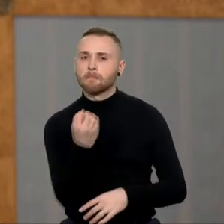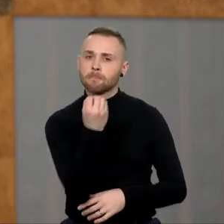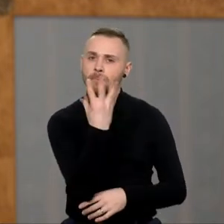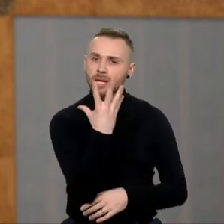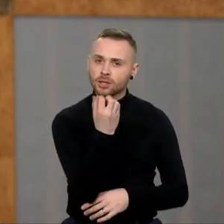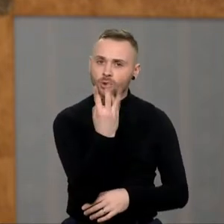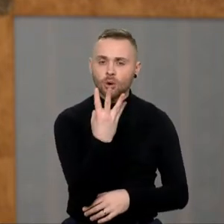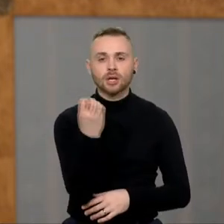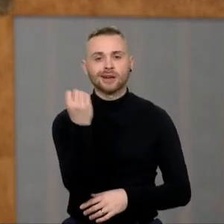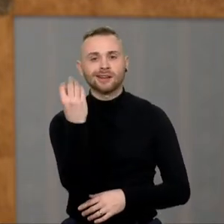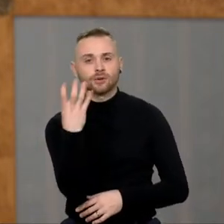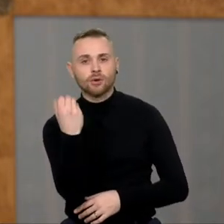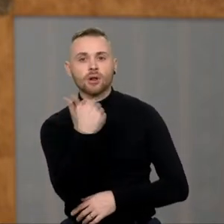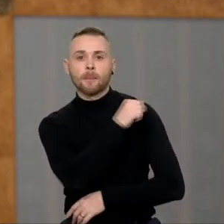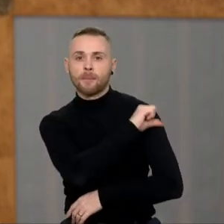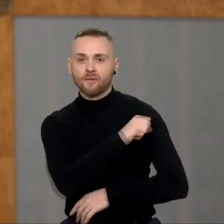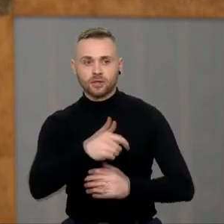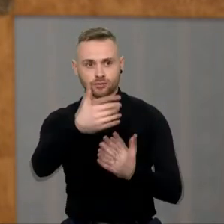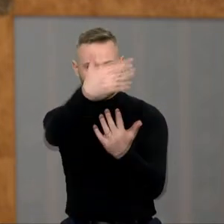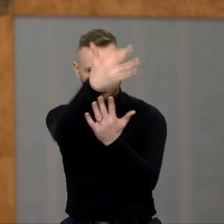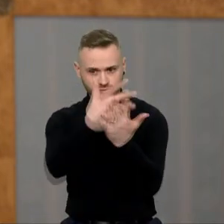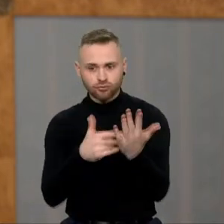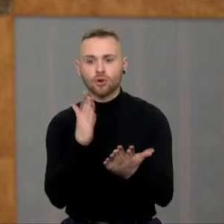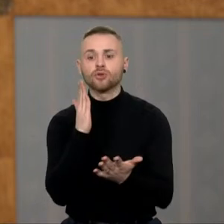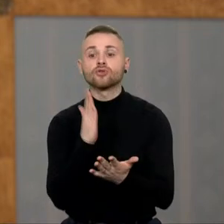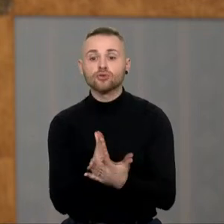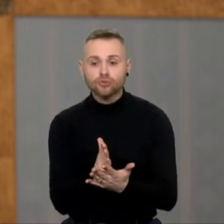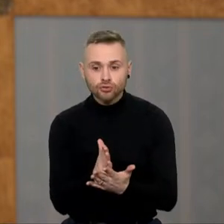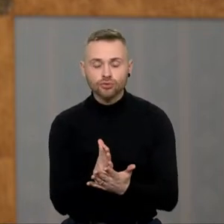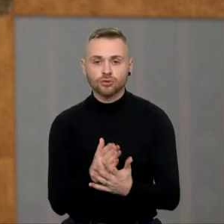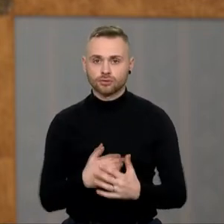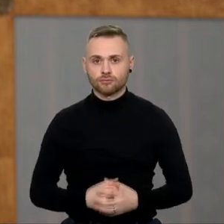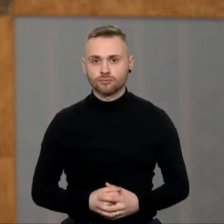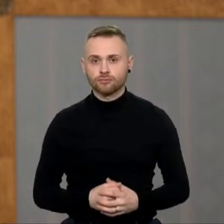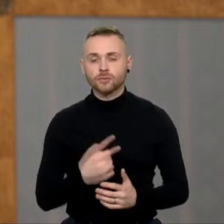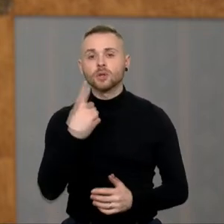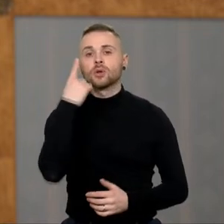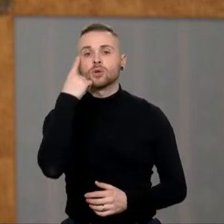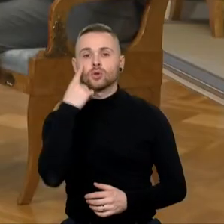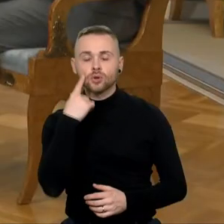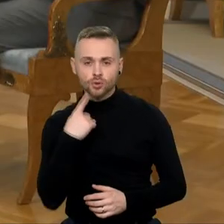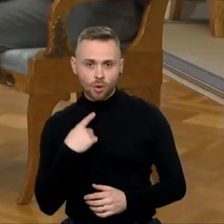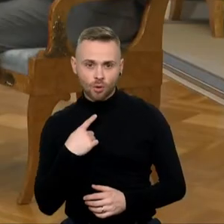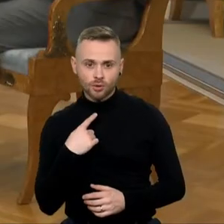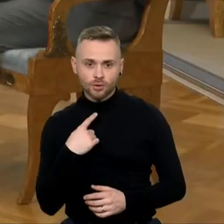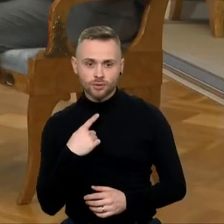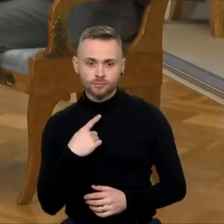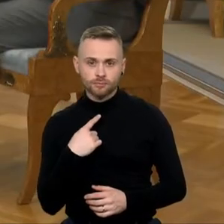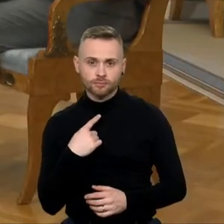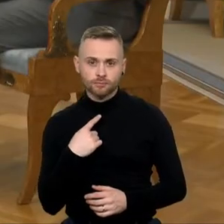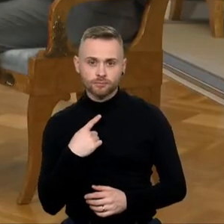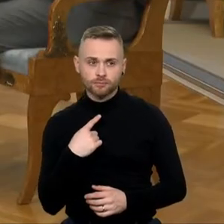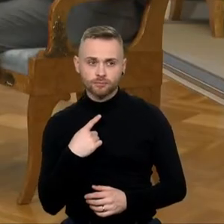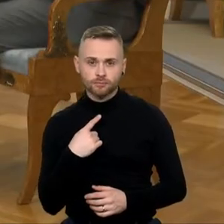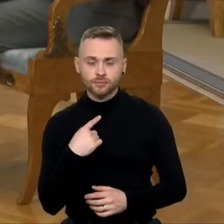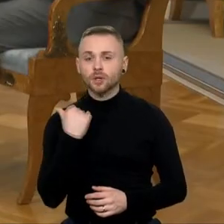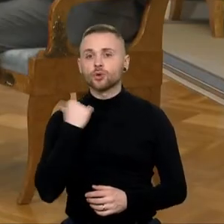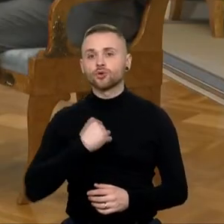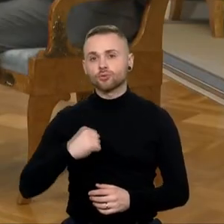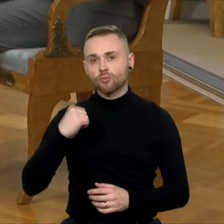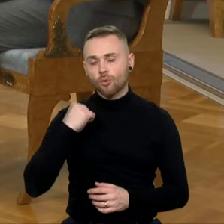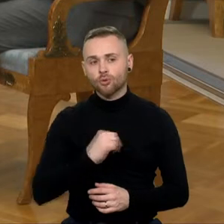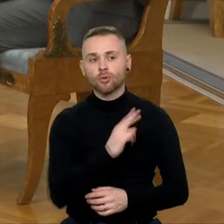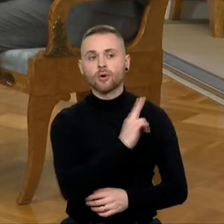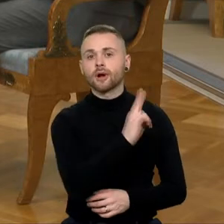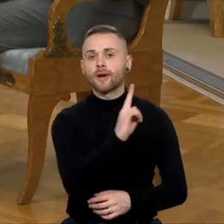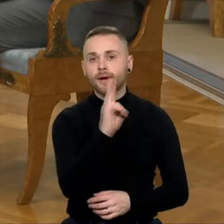pavardžių ir norėjusi tuos mūsų pakankamai, vis dėl to ribotus žmonių išteklius